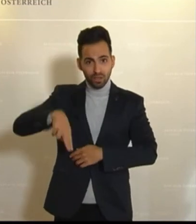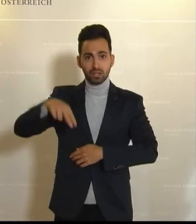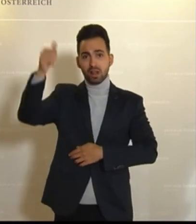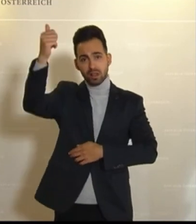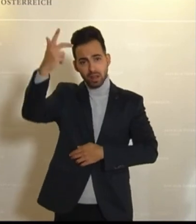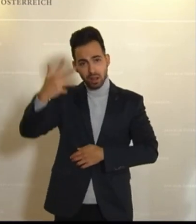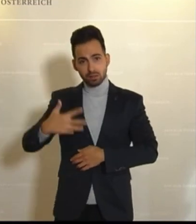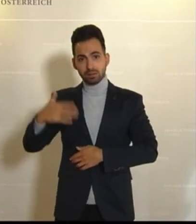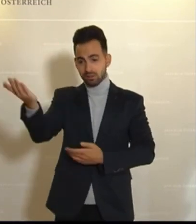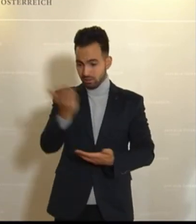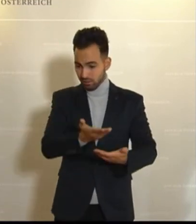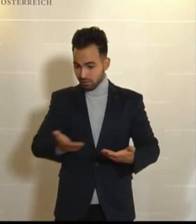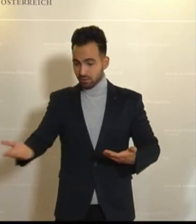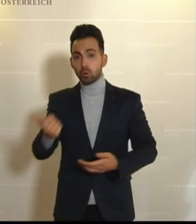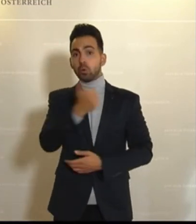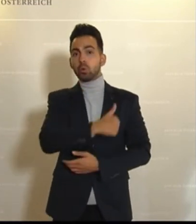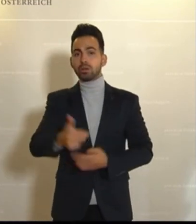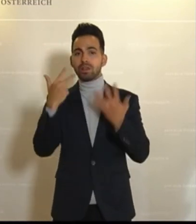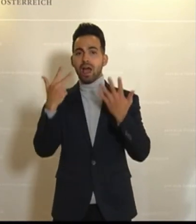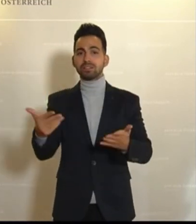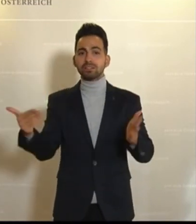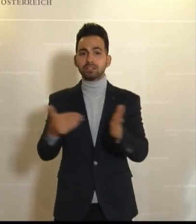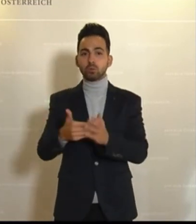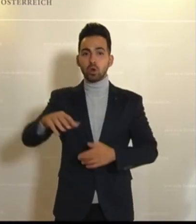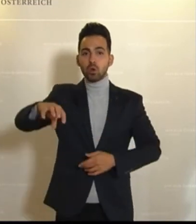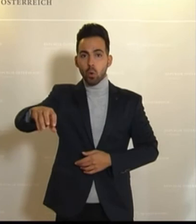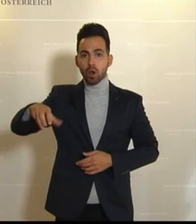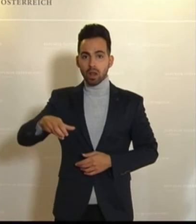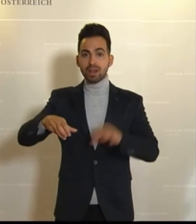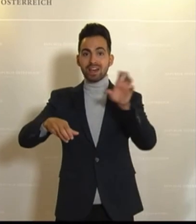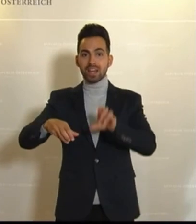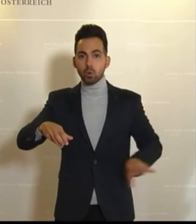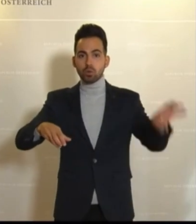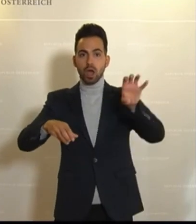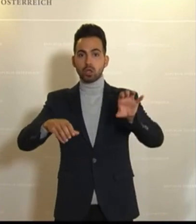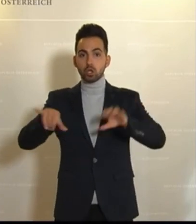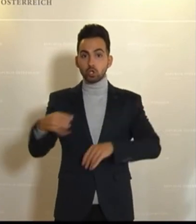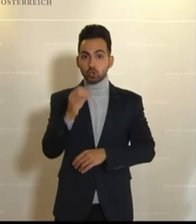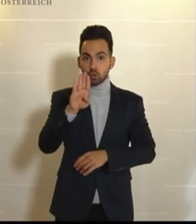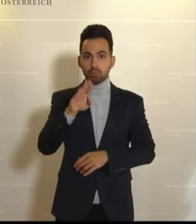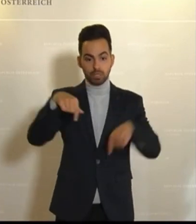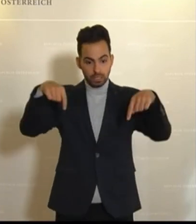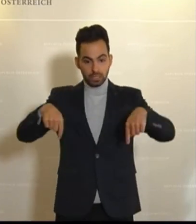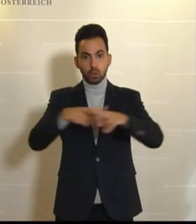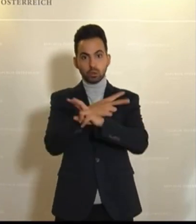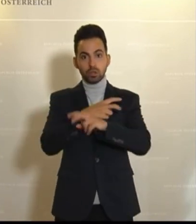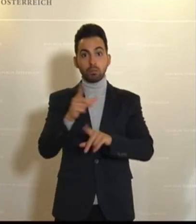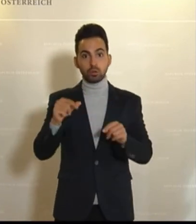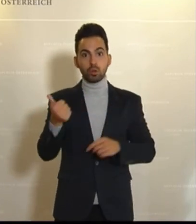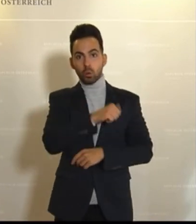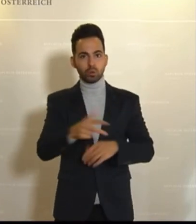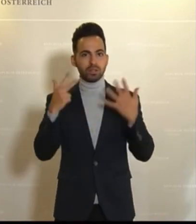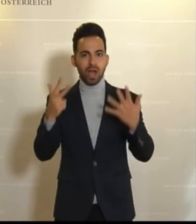und das sind knapp 180.000 lokale und regionale Jobs in Österreich. 180.000 Arbeitslose weniger,